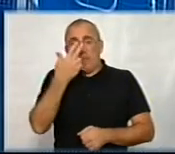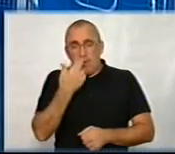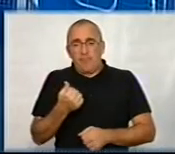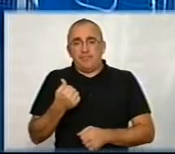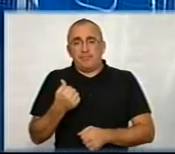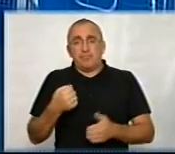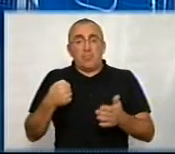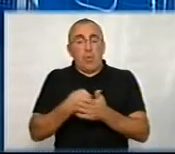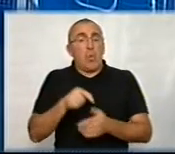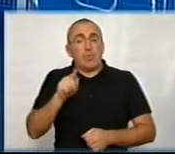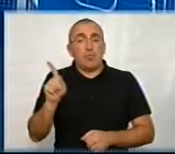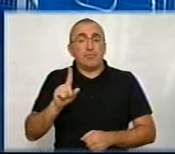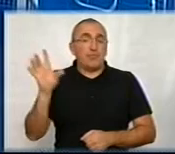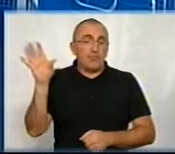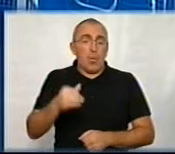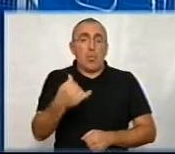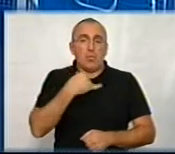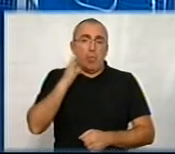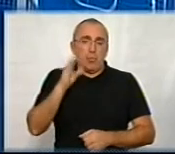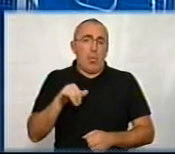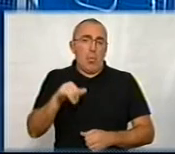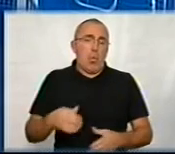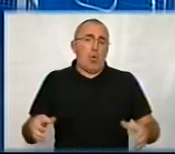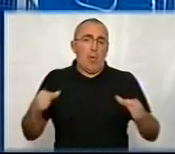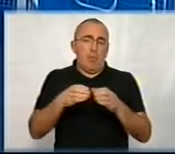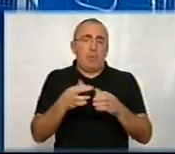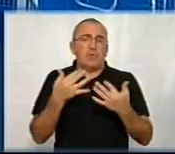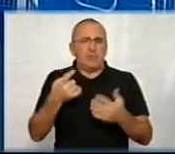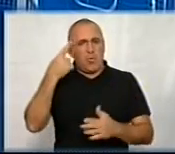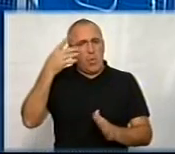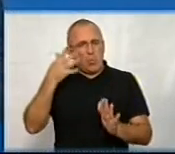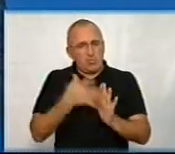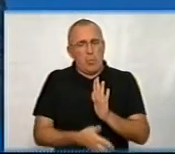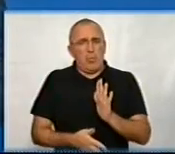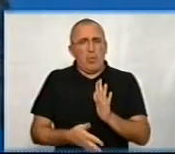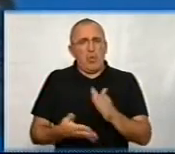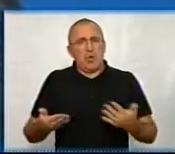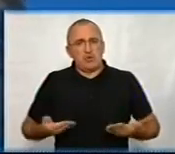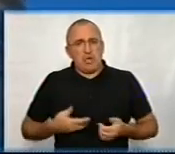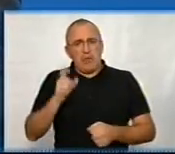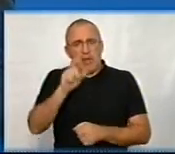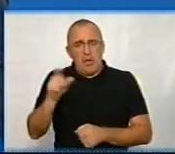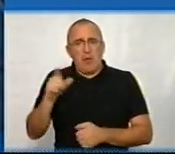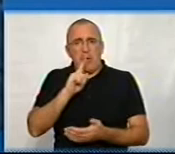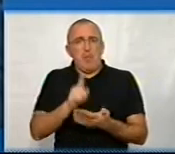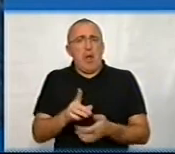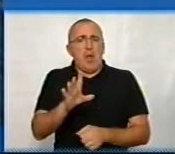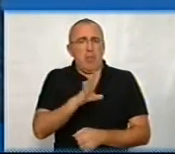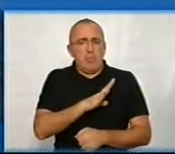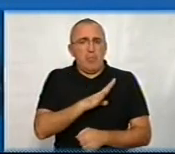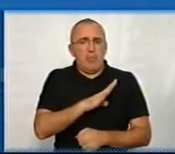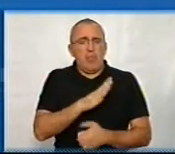до того, що все у нас буде в громадах. Наскільки зрозуміло, жителям має бути,